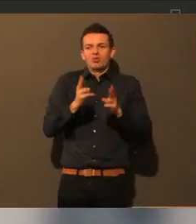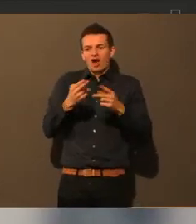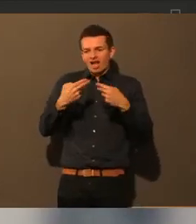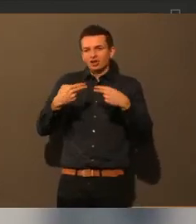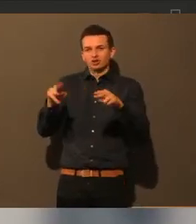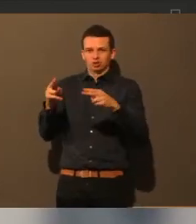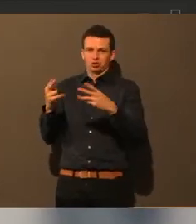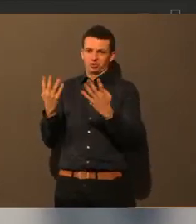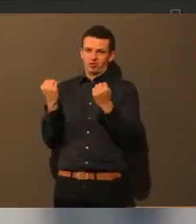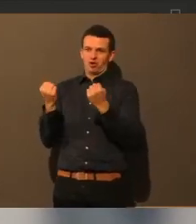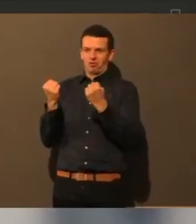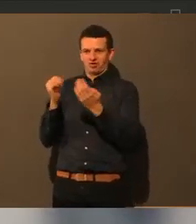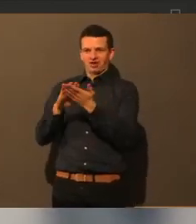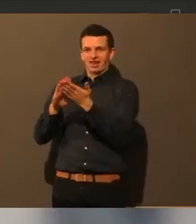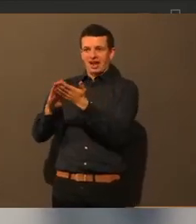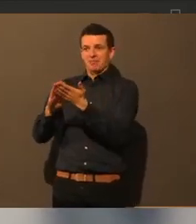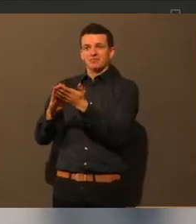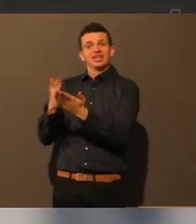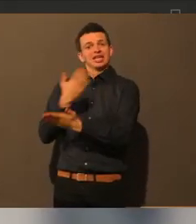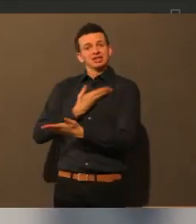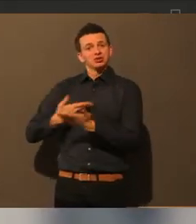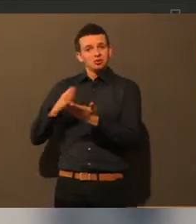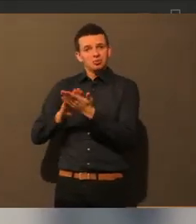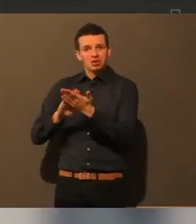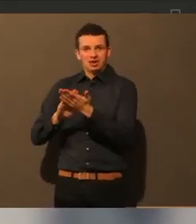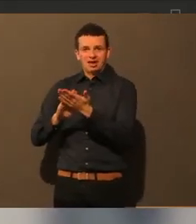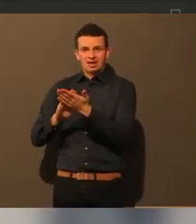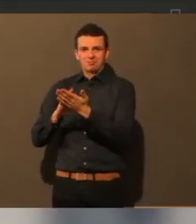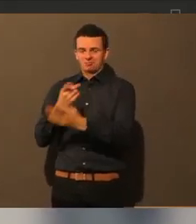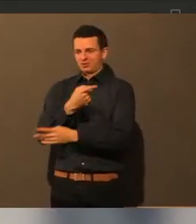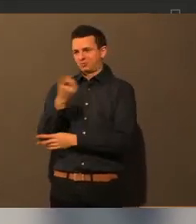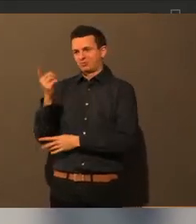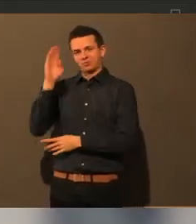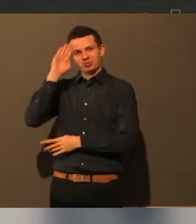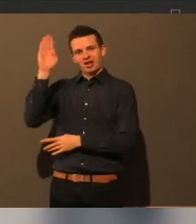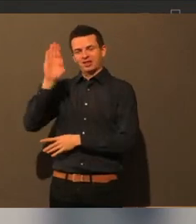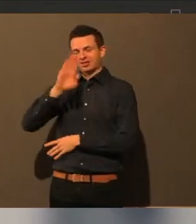Bleiben Sie gesund, passen Sie auf sich auf und bis bald. Tschüss.